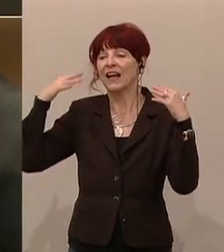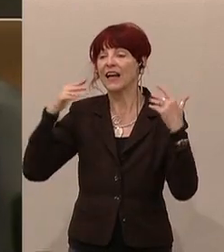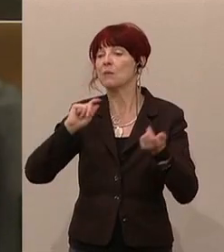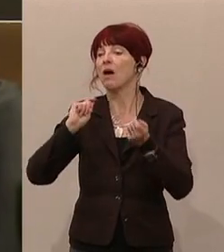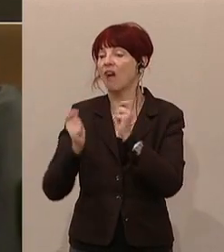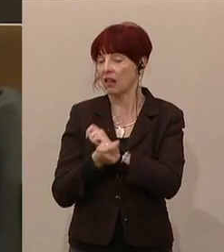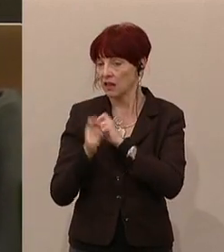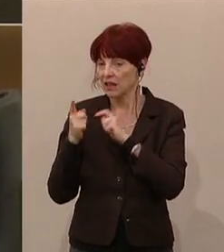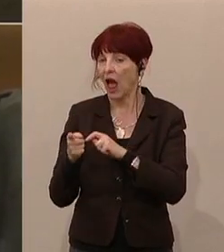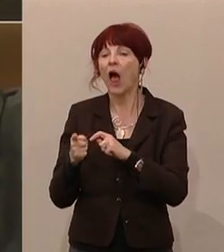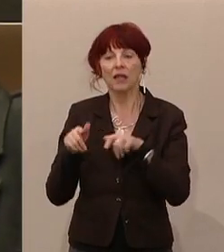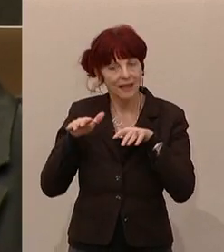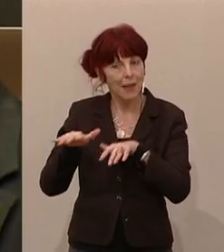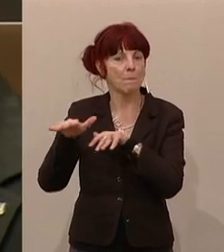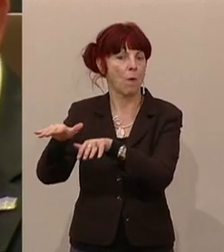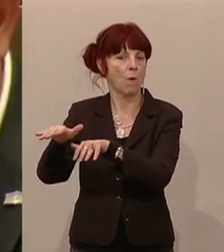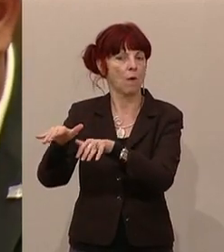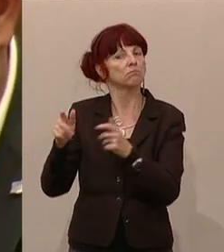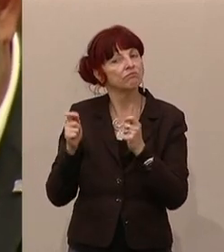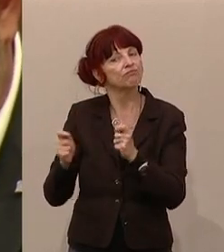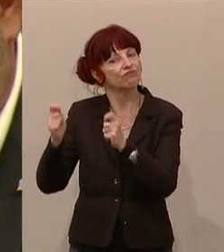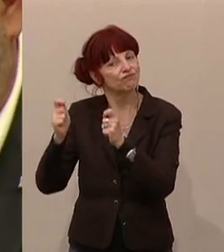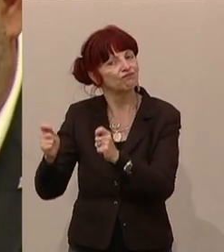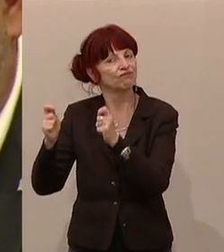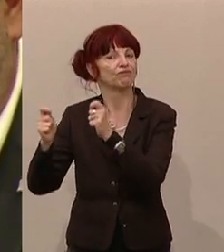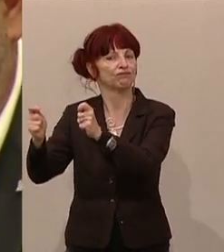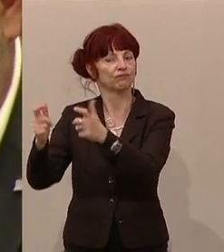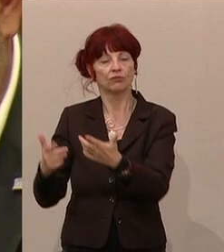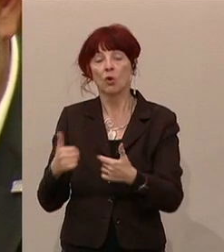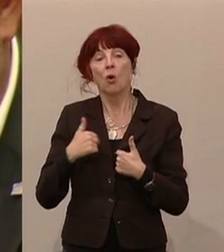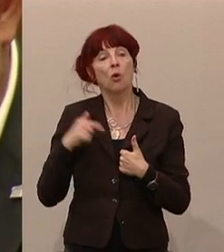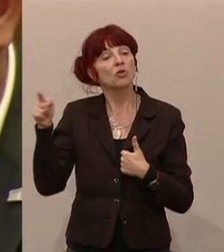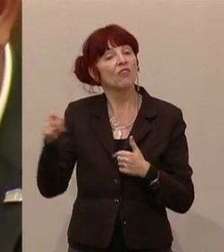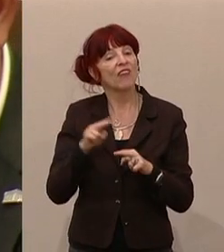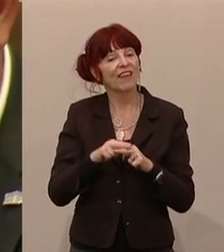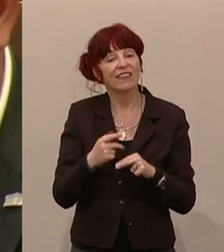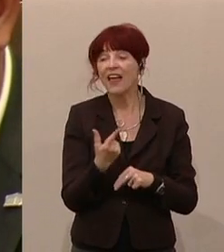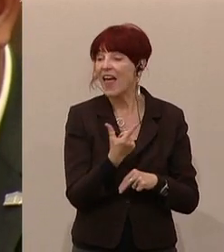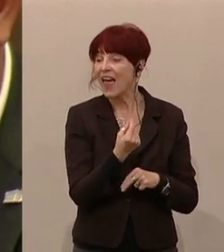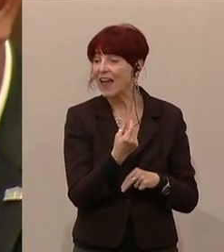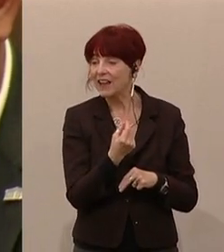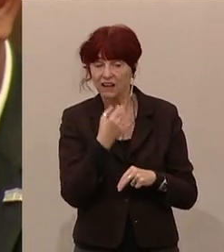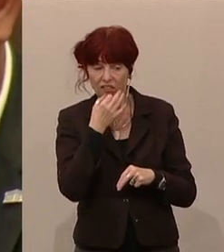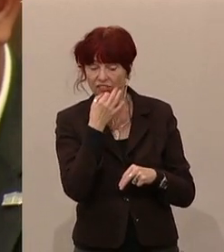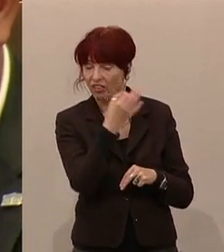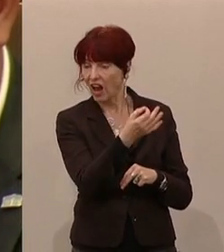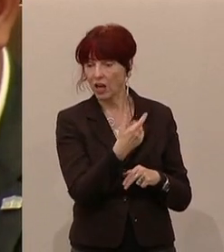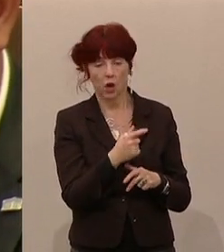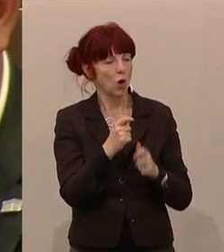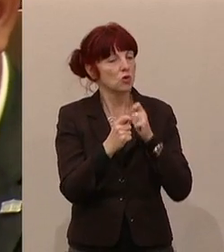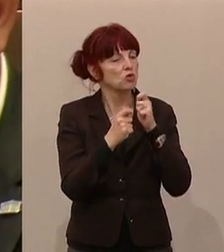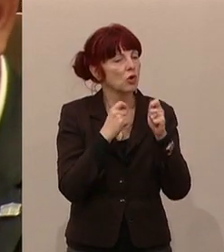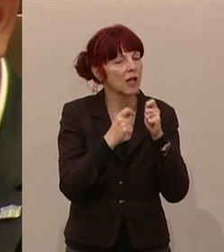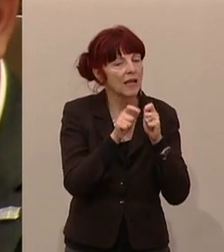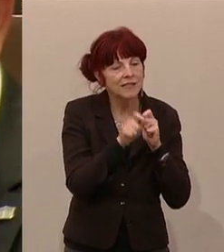demonstrieren. Ja, und dann frage ich zum Beispiel Eltern dieser Schüler, Ehrenwerte, Journalisten,